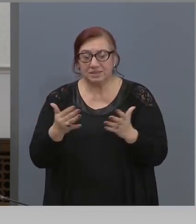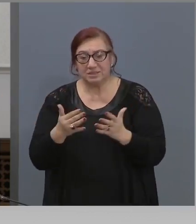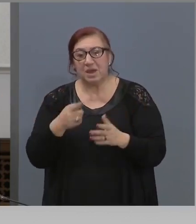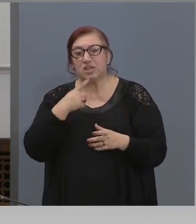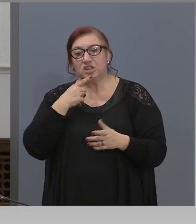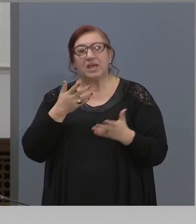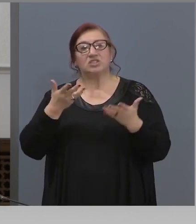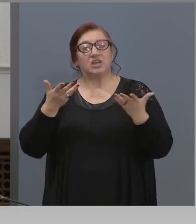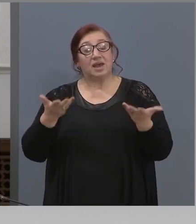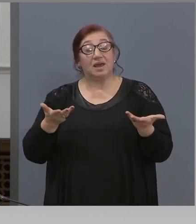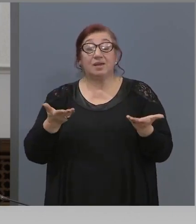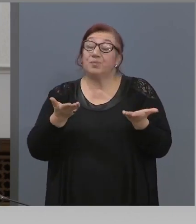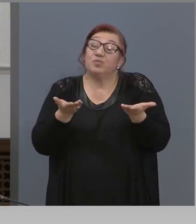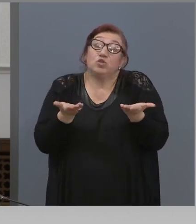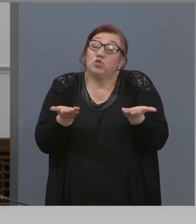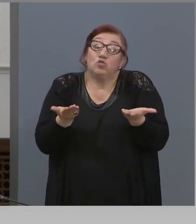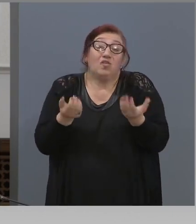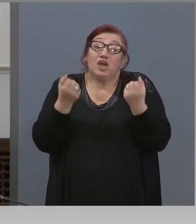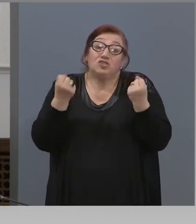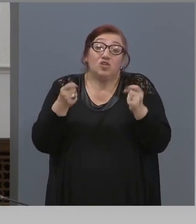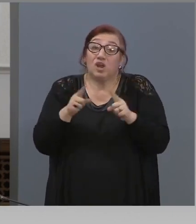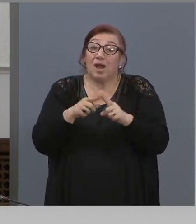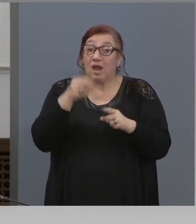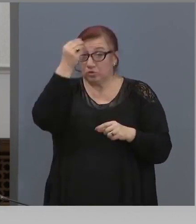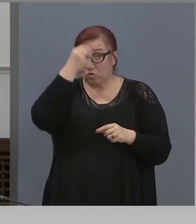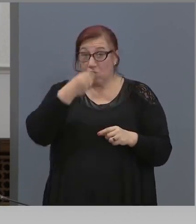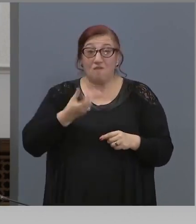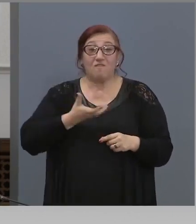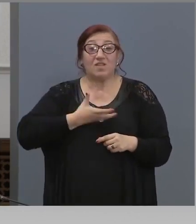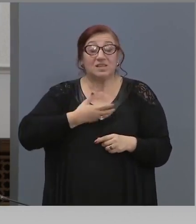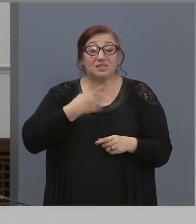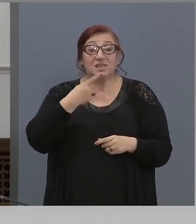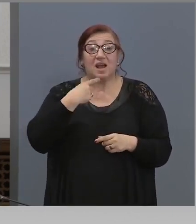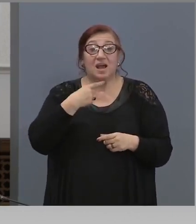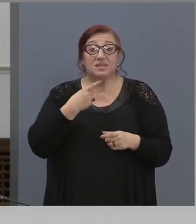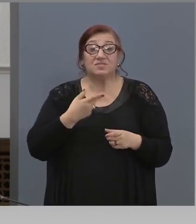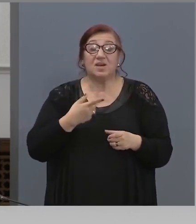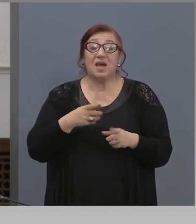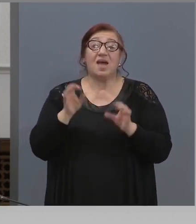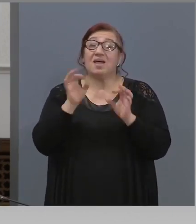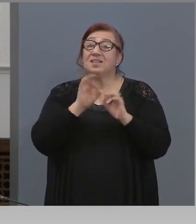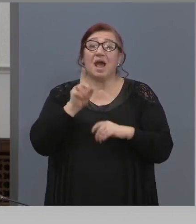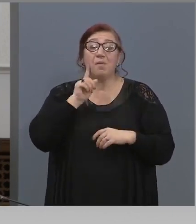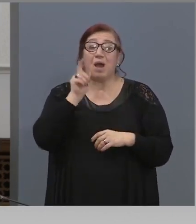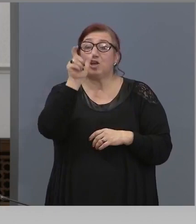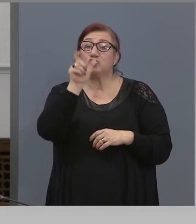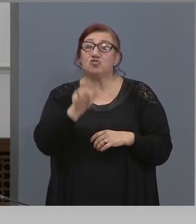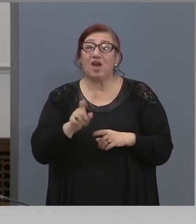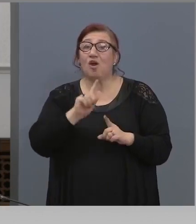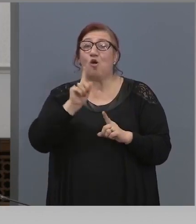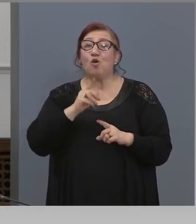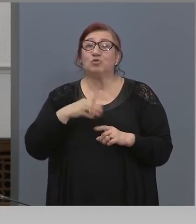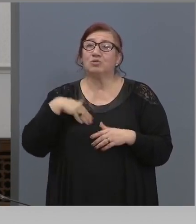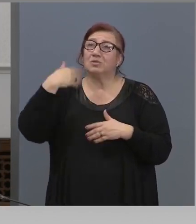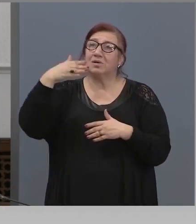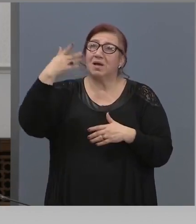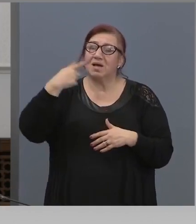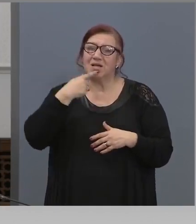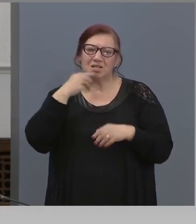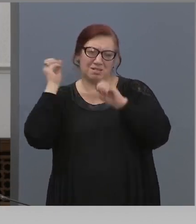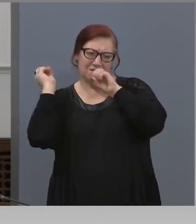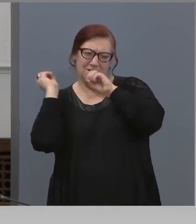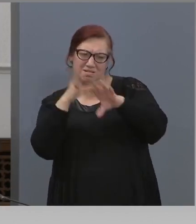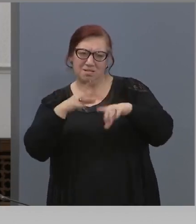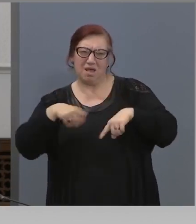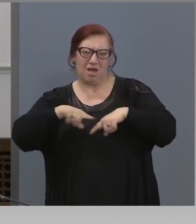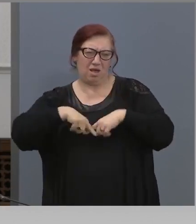това е живота, както и владиците казаха. Няма някой на осъдан от хората, но